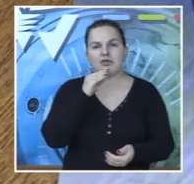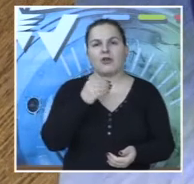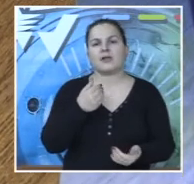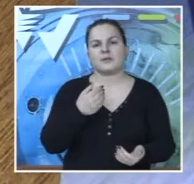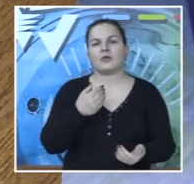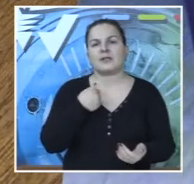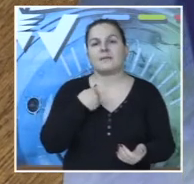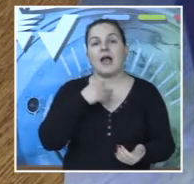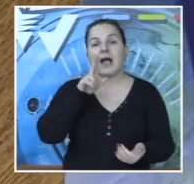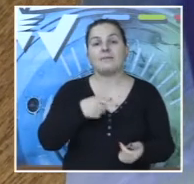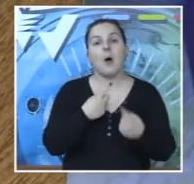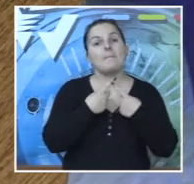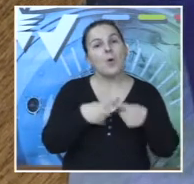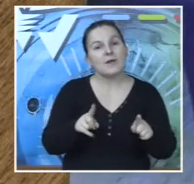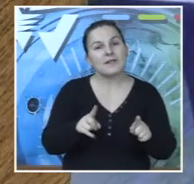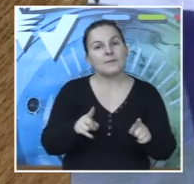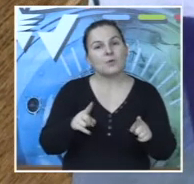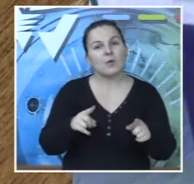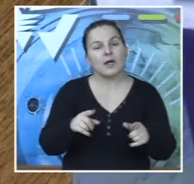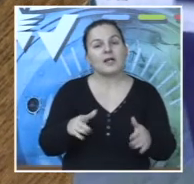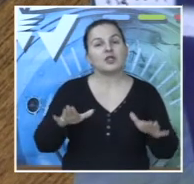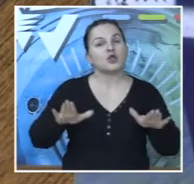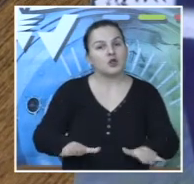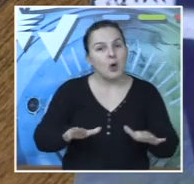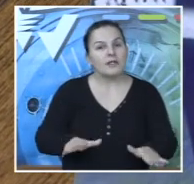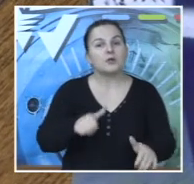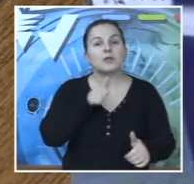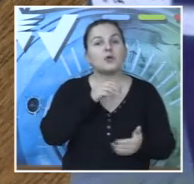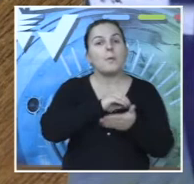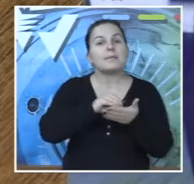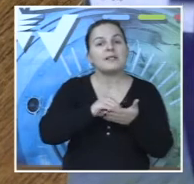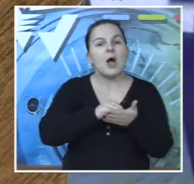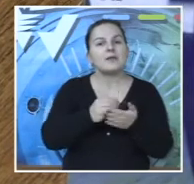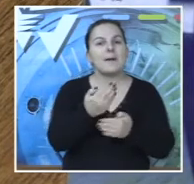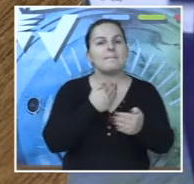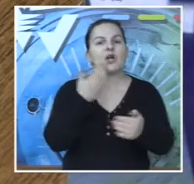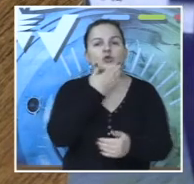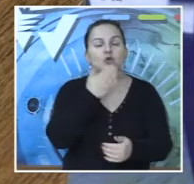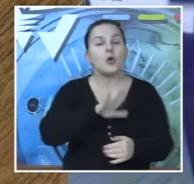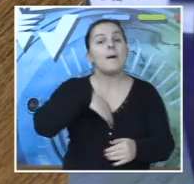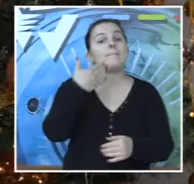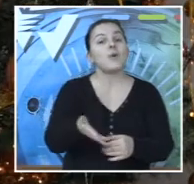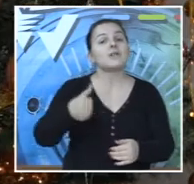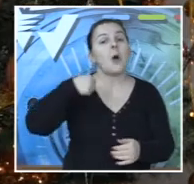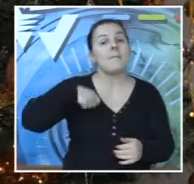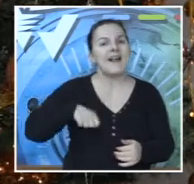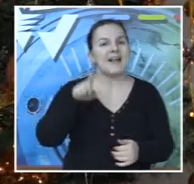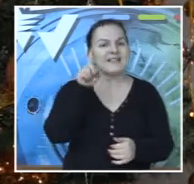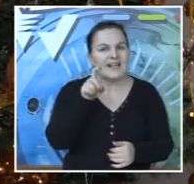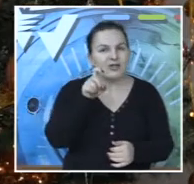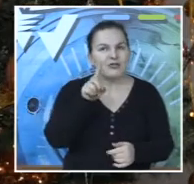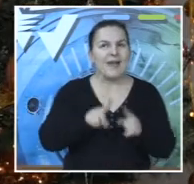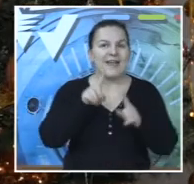Pričali smo da sam imao svoju posebnu stoličicu i da sam prečkolsko upisao neposredno posle